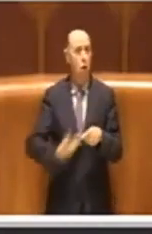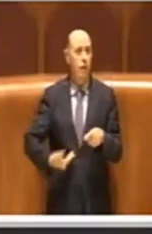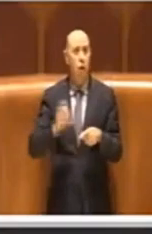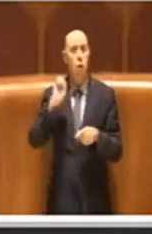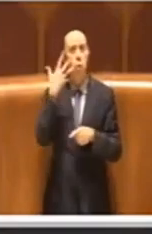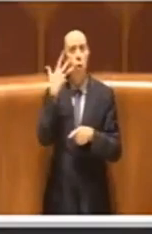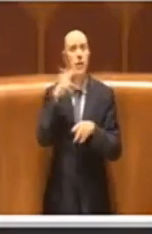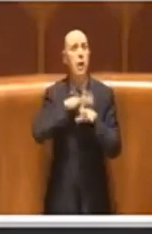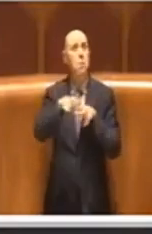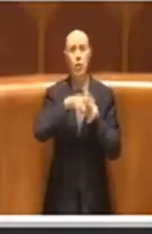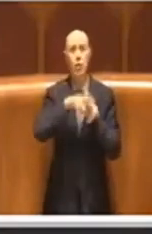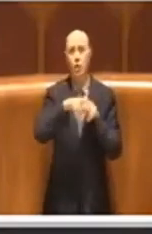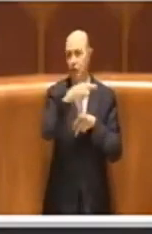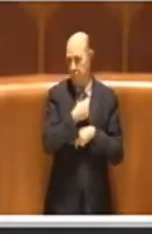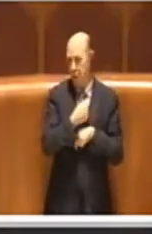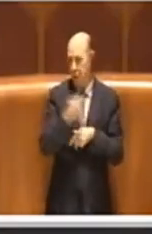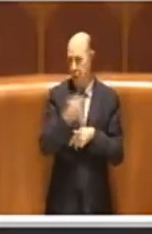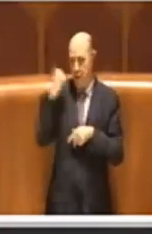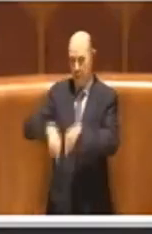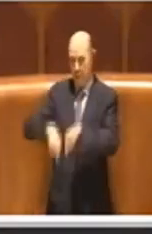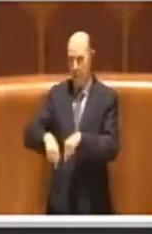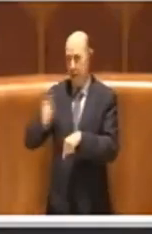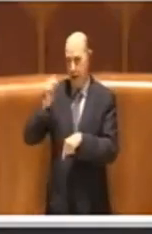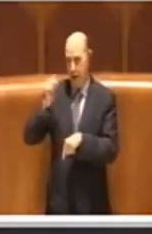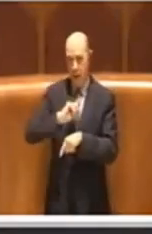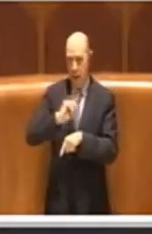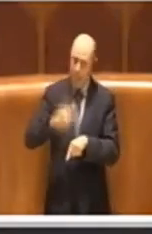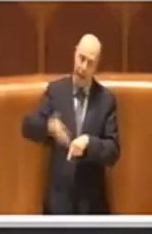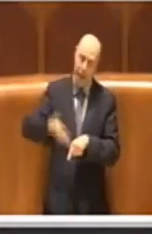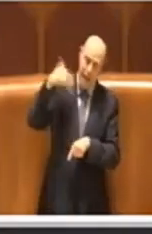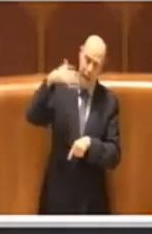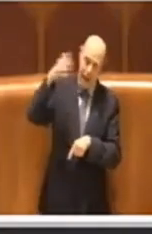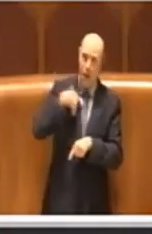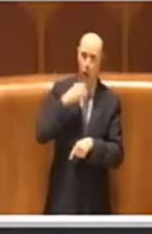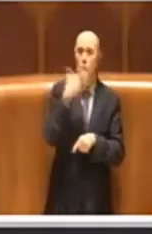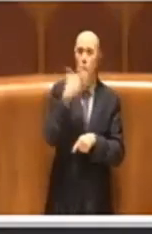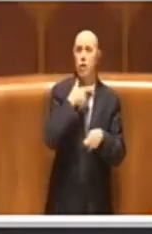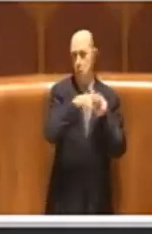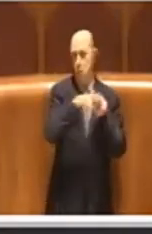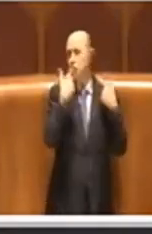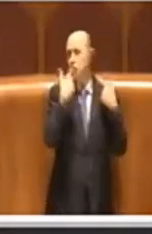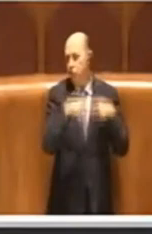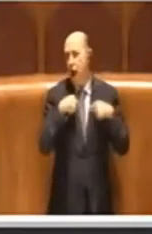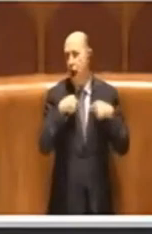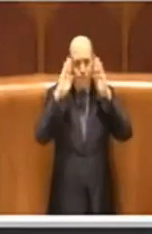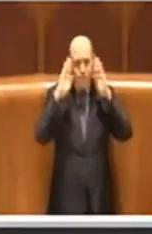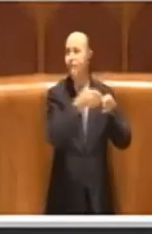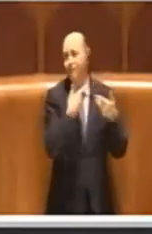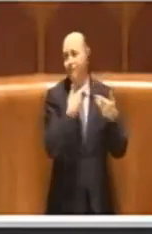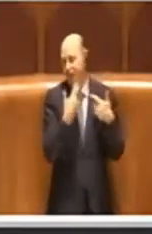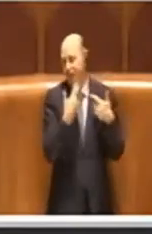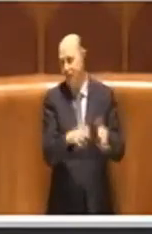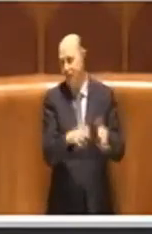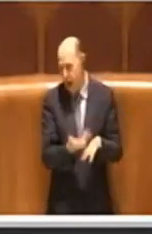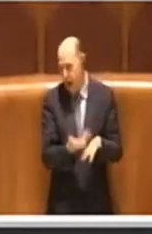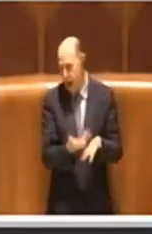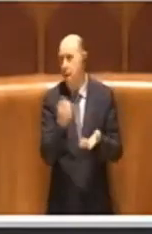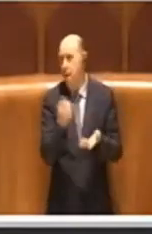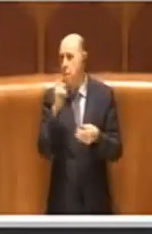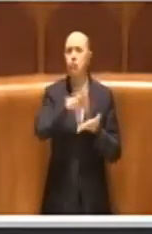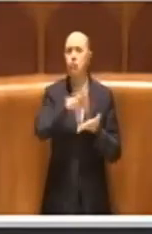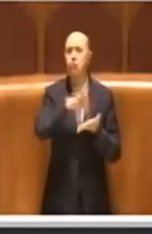quindicesimo municipio, prima che io venissi qua in Campidoglio. È una questione su cui anche il